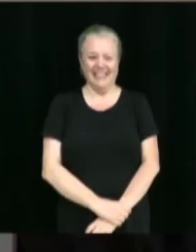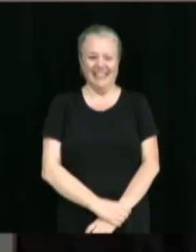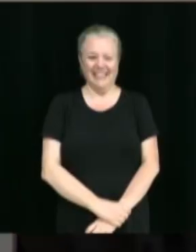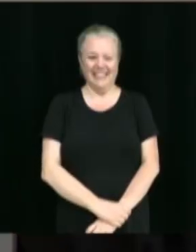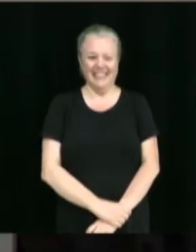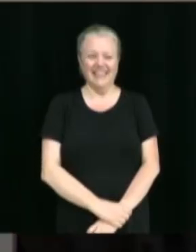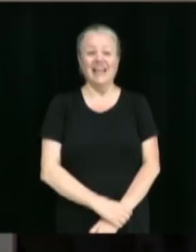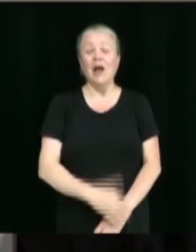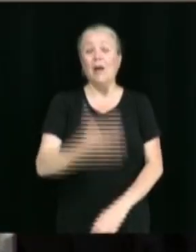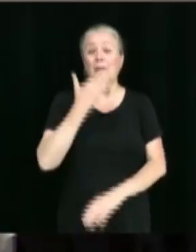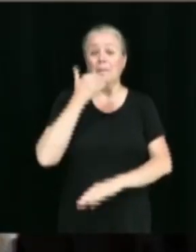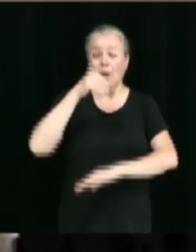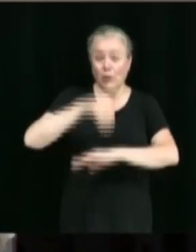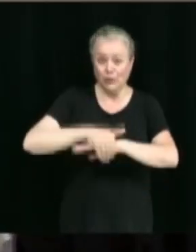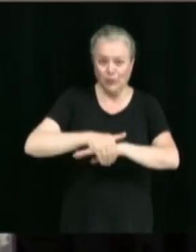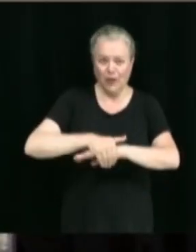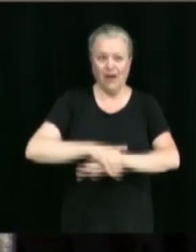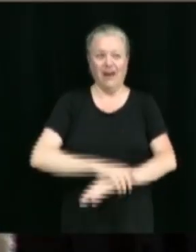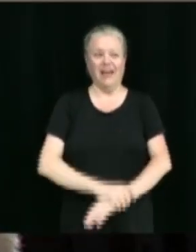Bonsoir tout le monde.